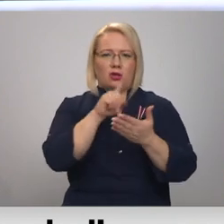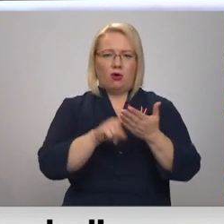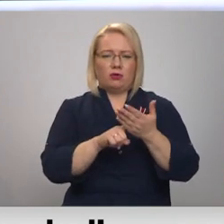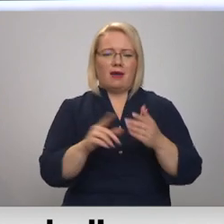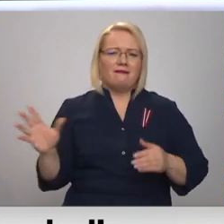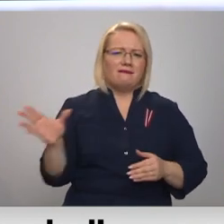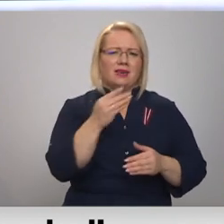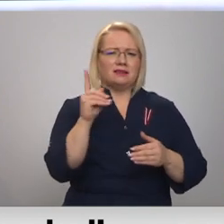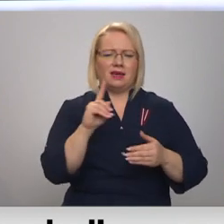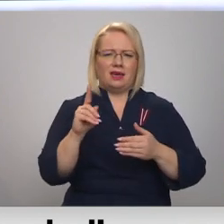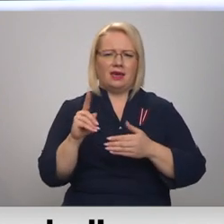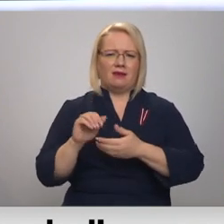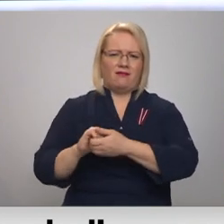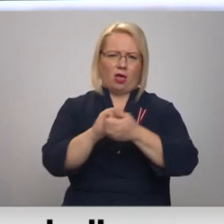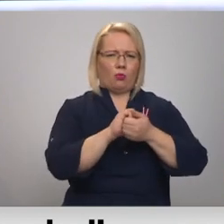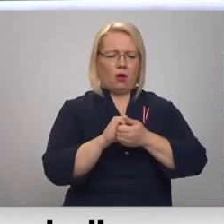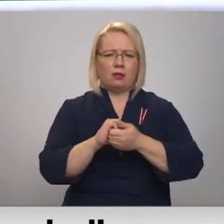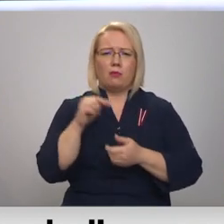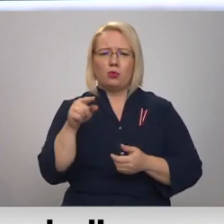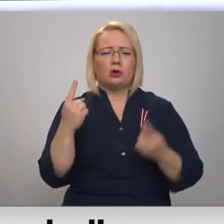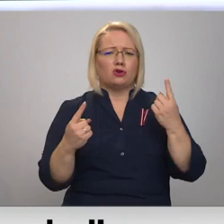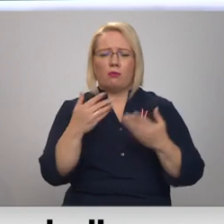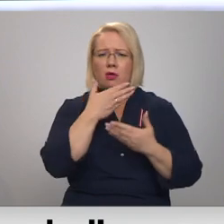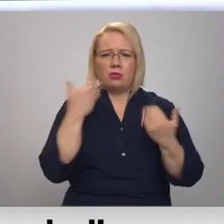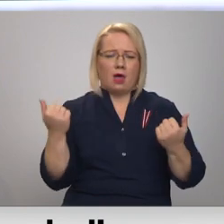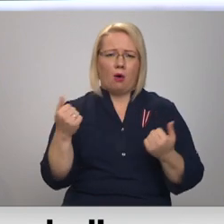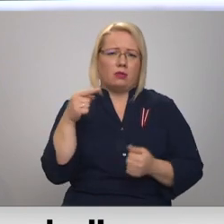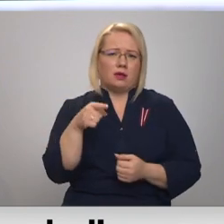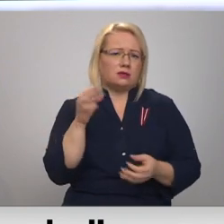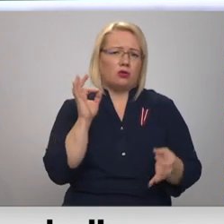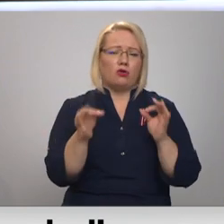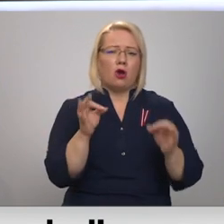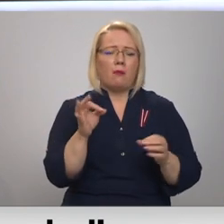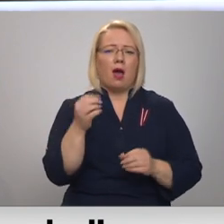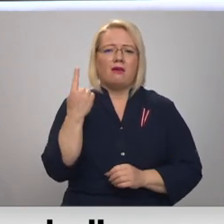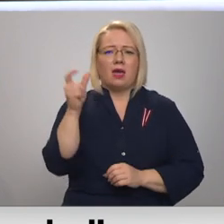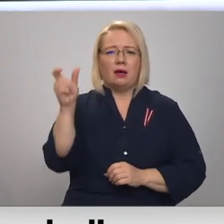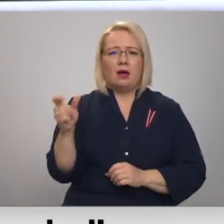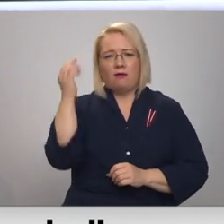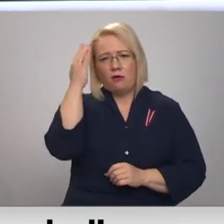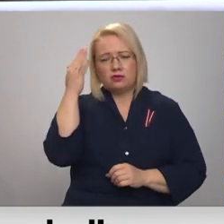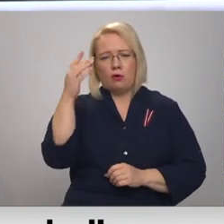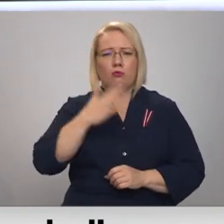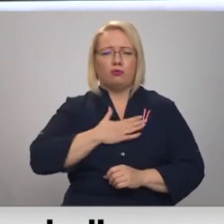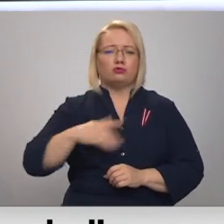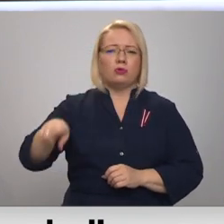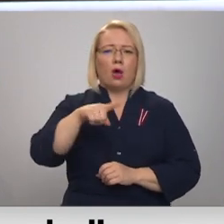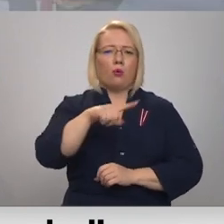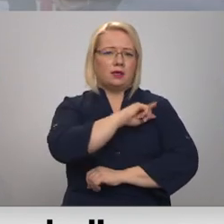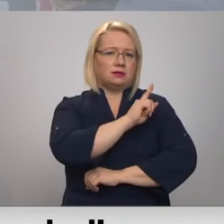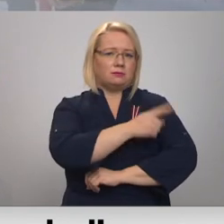vienot. Par to man šaubas nav. Tā normāla viensētnieka filozofija, un tas varbūt ir mūsu tautas spēks.